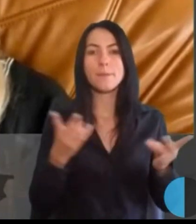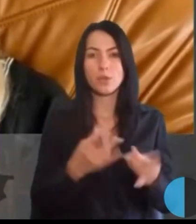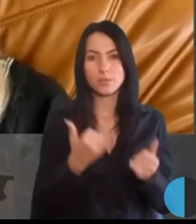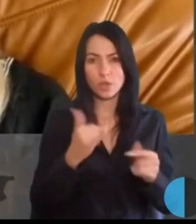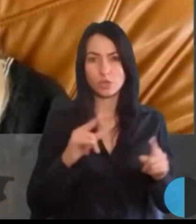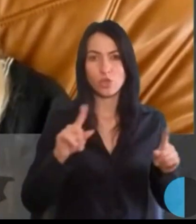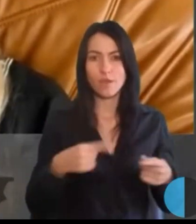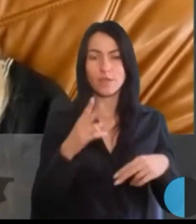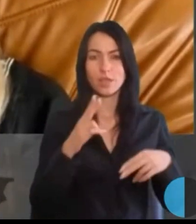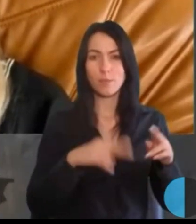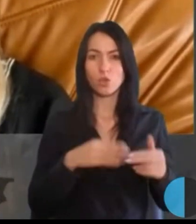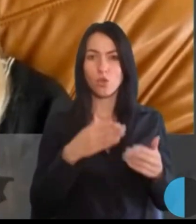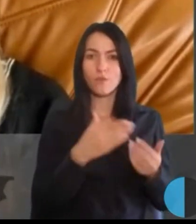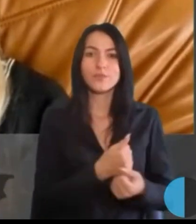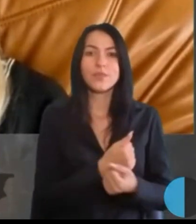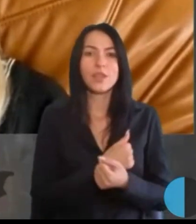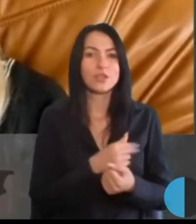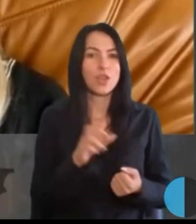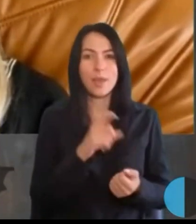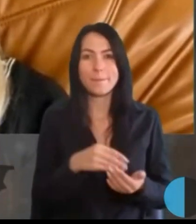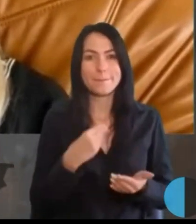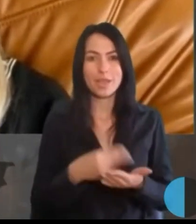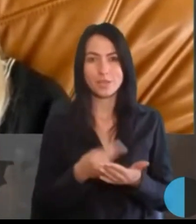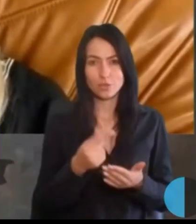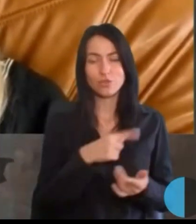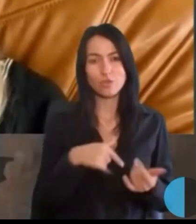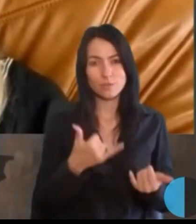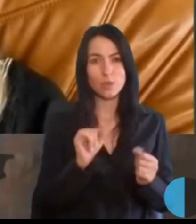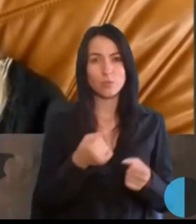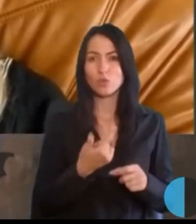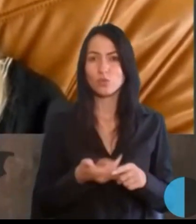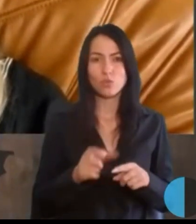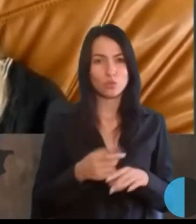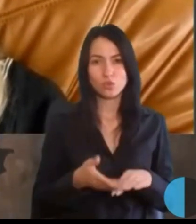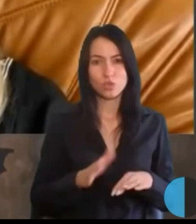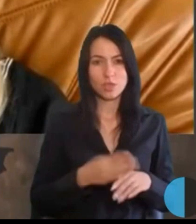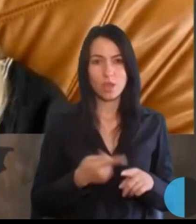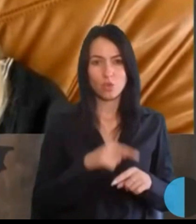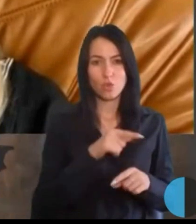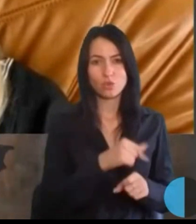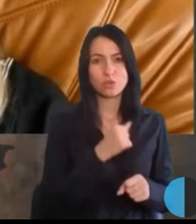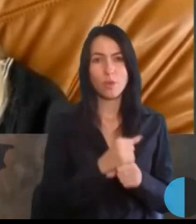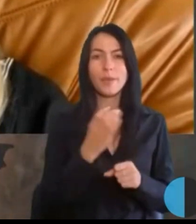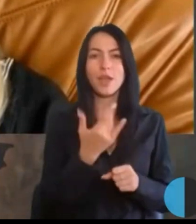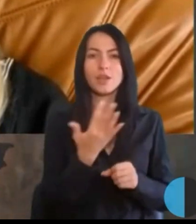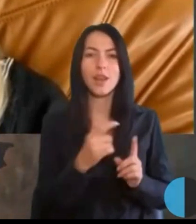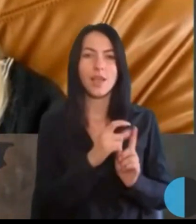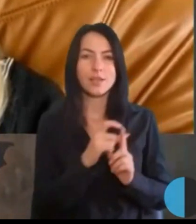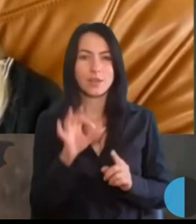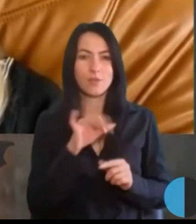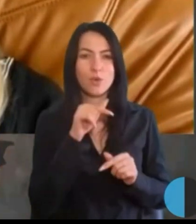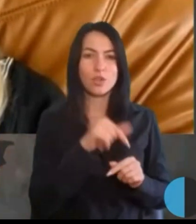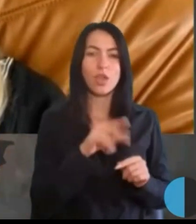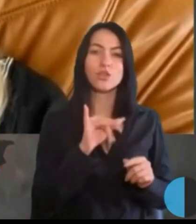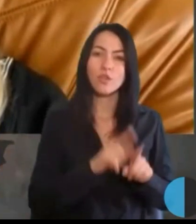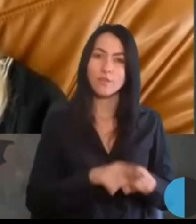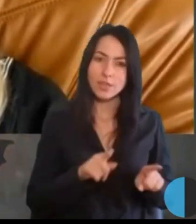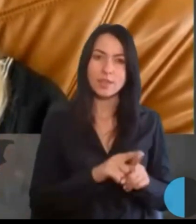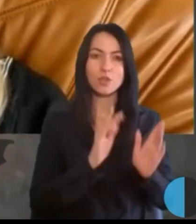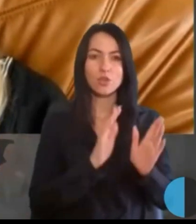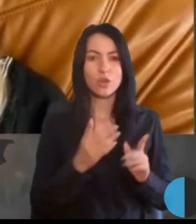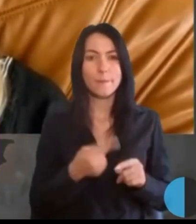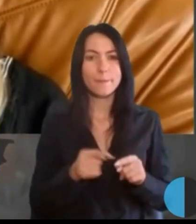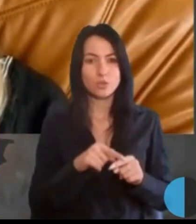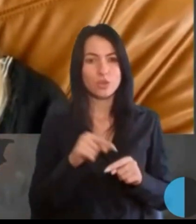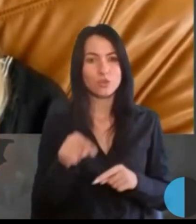На жаль, без коштів ми сьогодні дуже складно можемо це зробити. І ще тільки слів з приводу того, чи все-таки дотримуються цих норм. І,